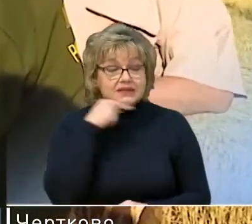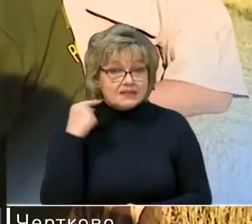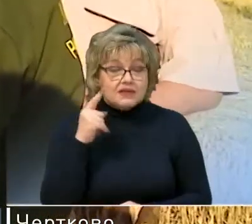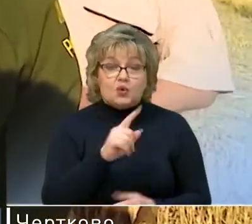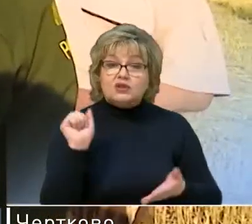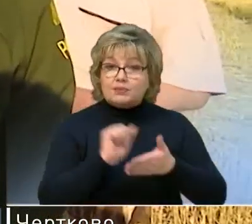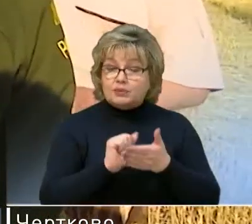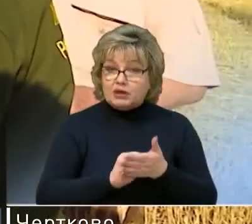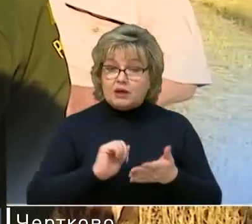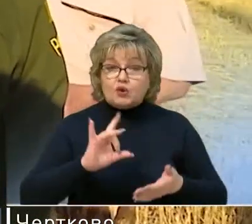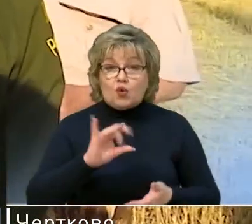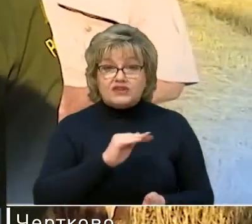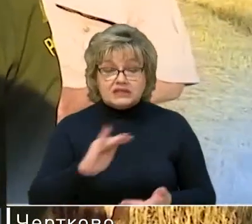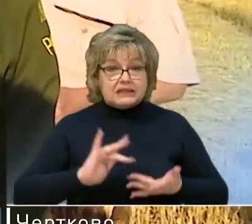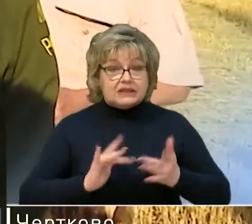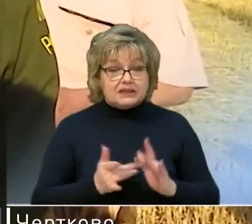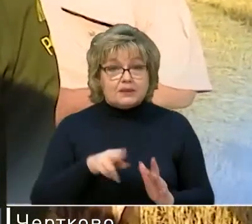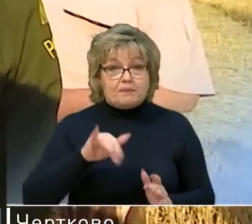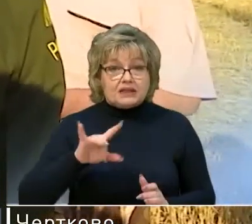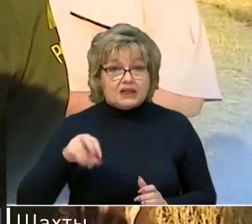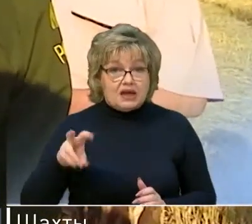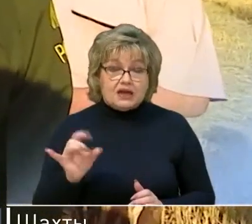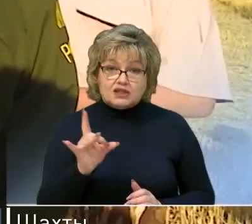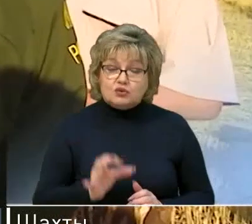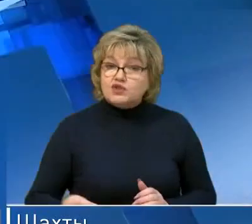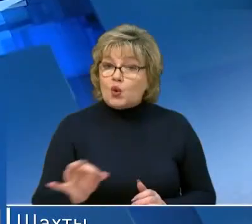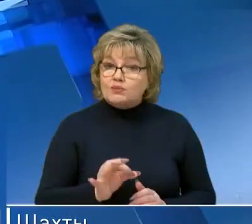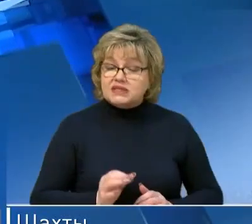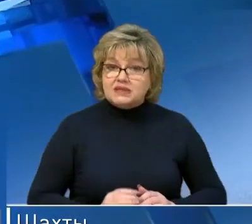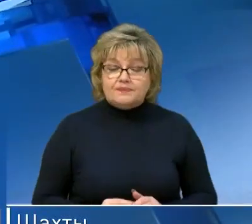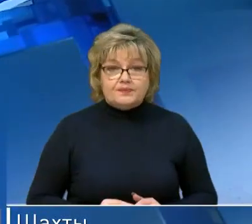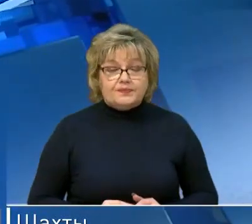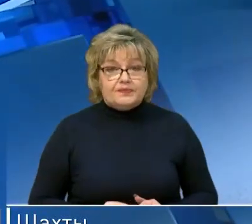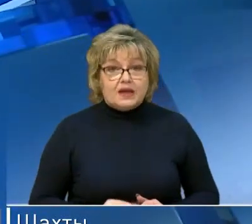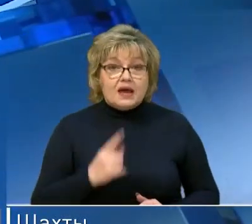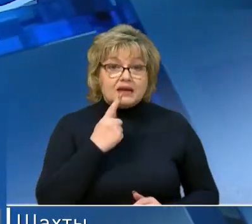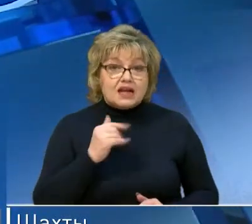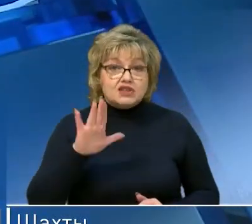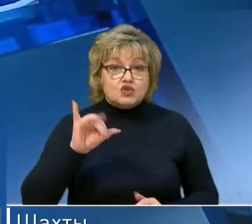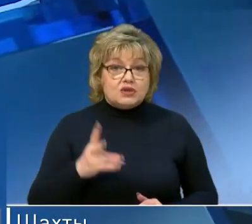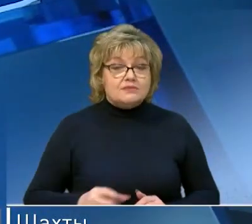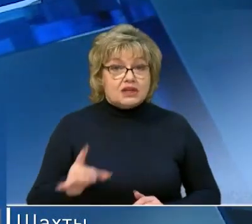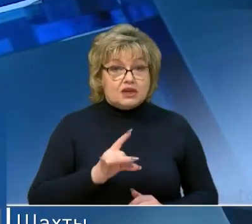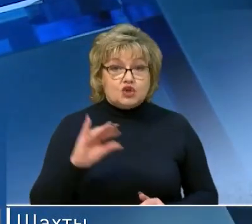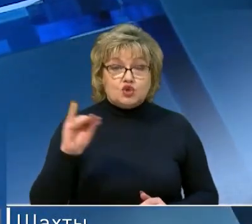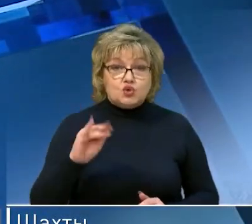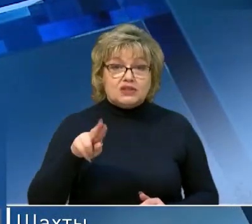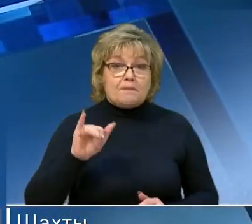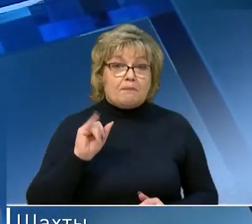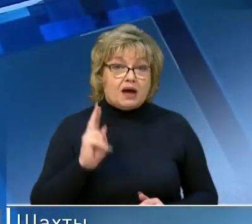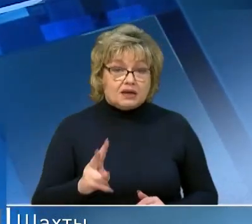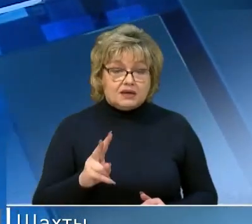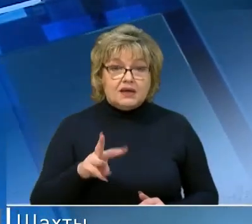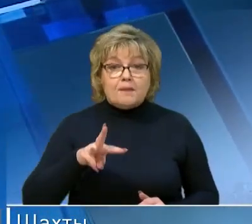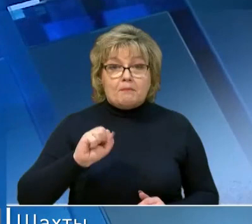Он опубликован на официальном интернет-портале Ростовской области. В Красносулинском районе Южный парк птиц